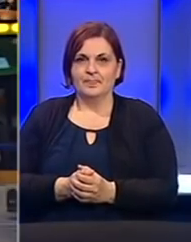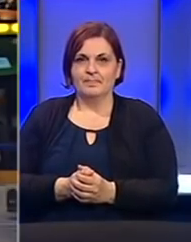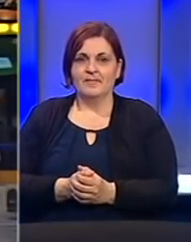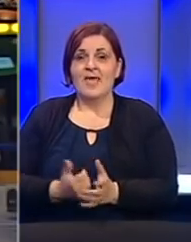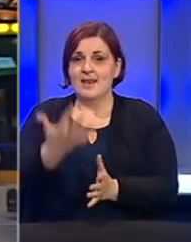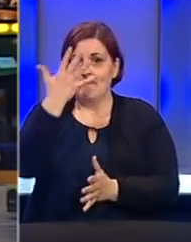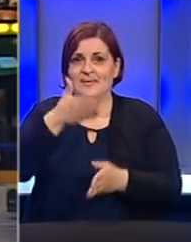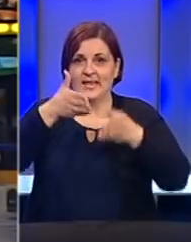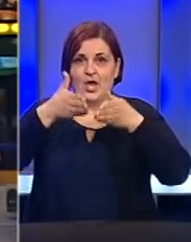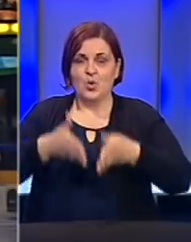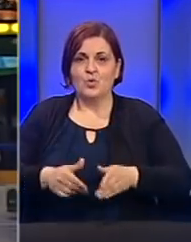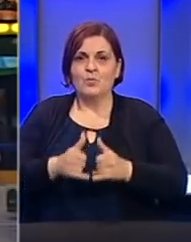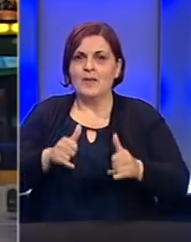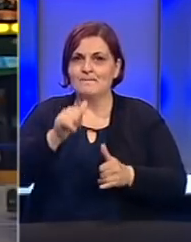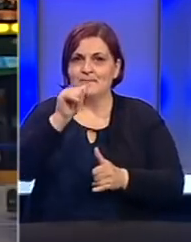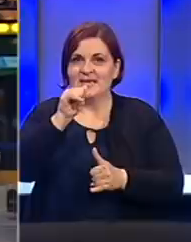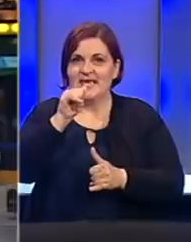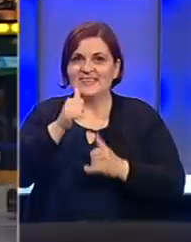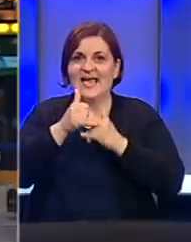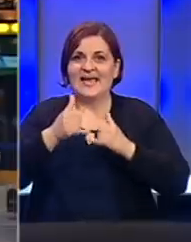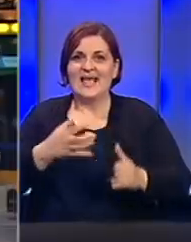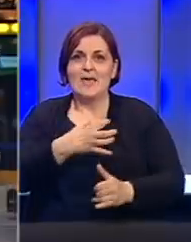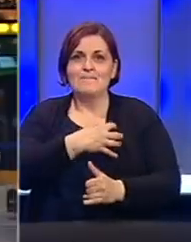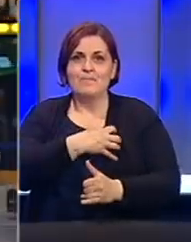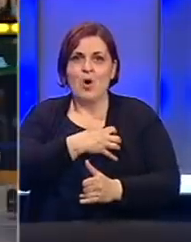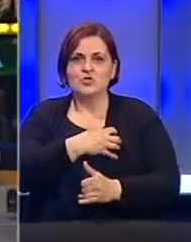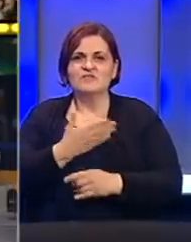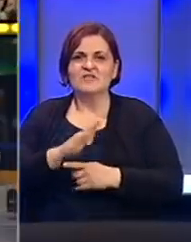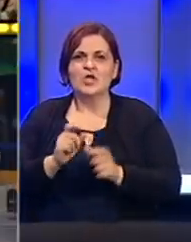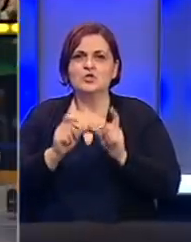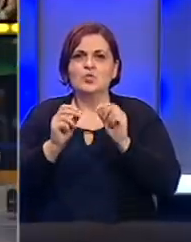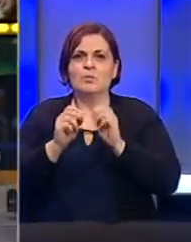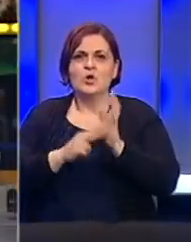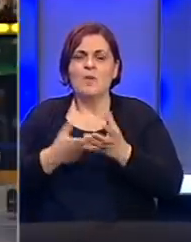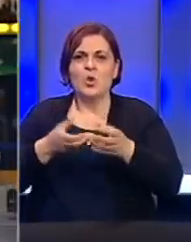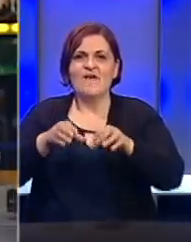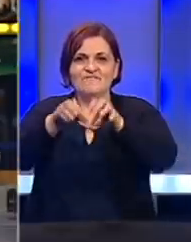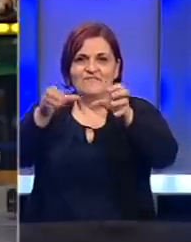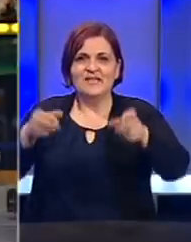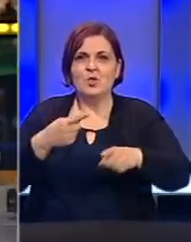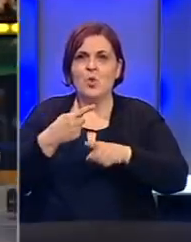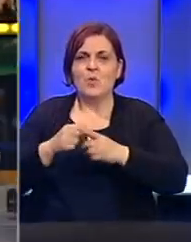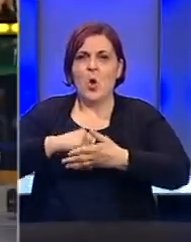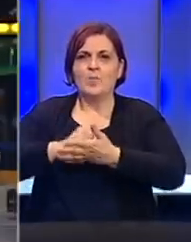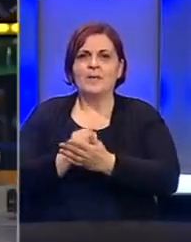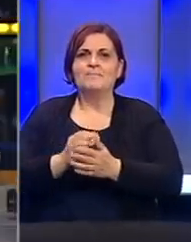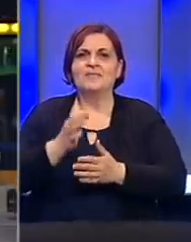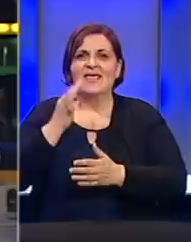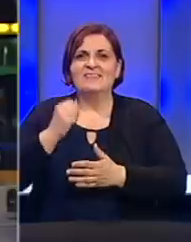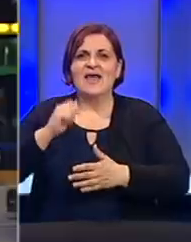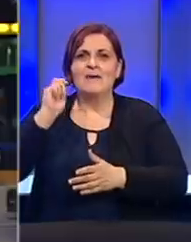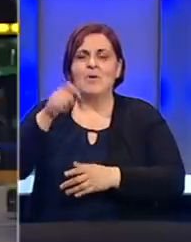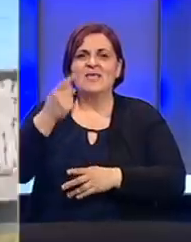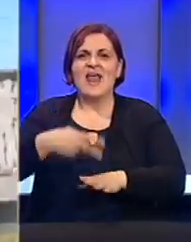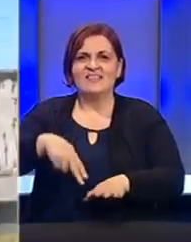Na partizanskom groblju u Predoru, Gradsko, Boračko i Izaslanstvo Subnora položili su vijence u povodu obilježavanja dana